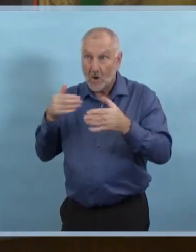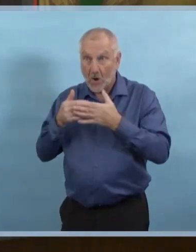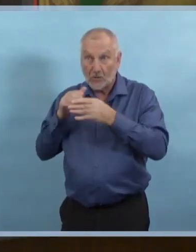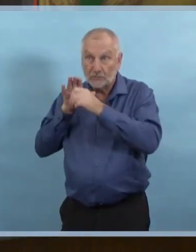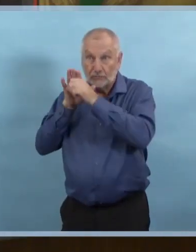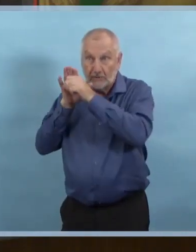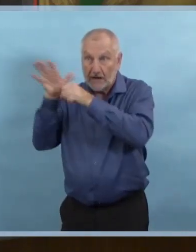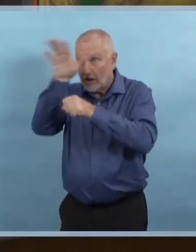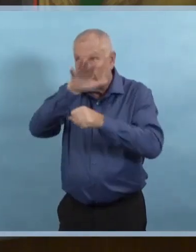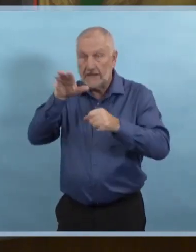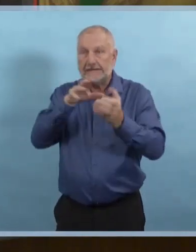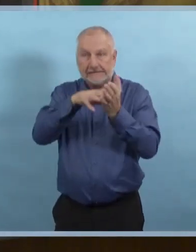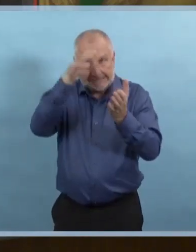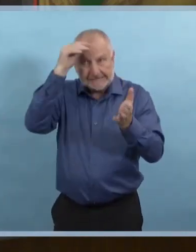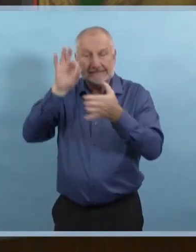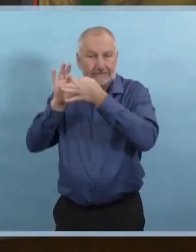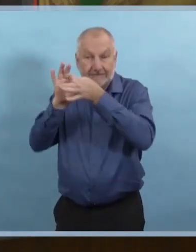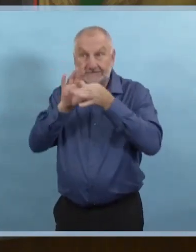approche.